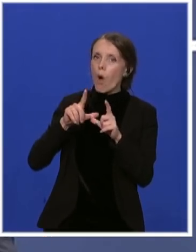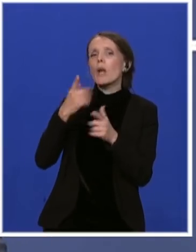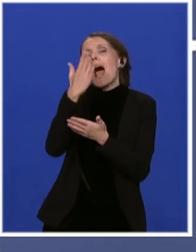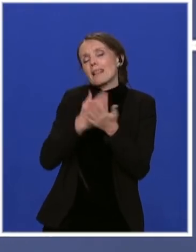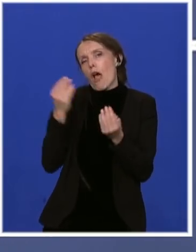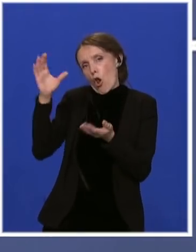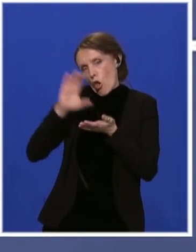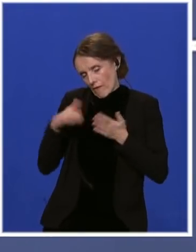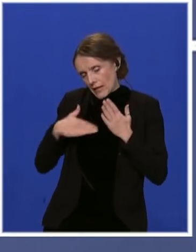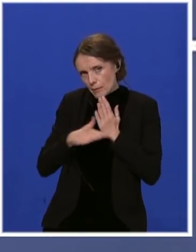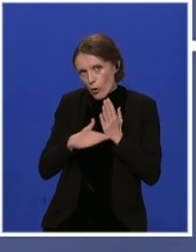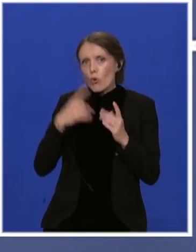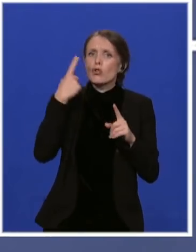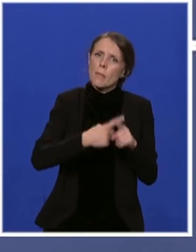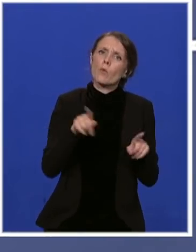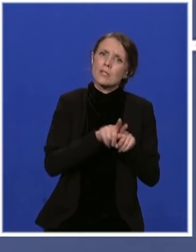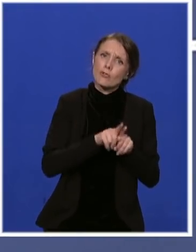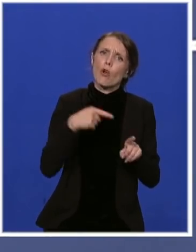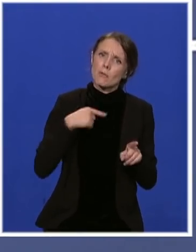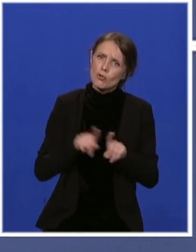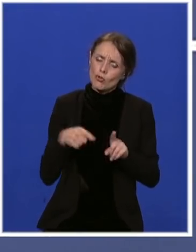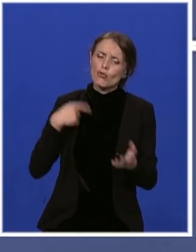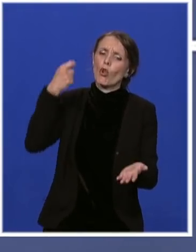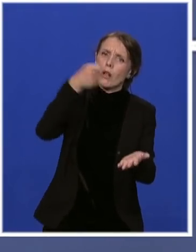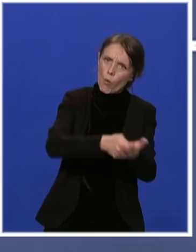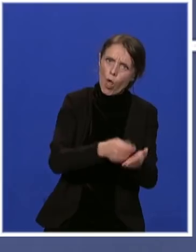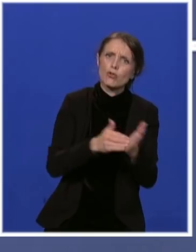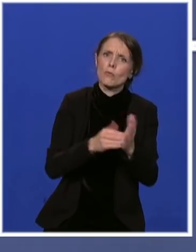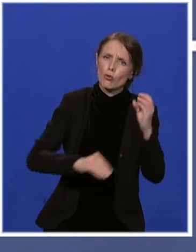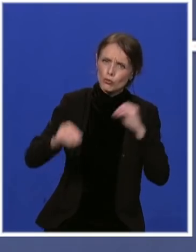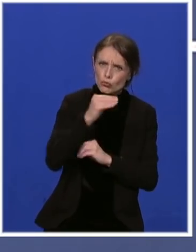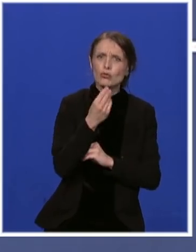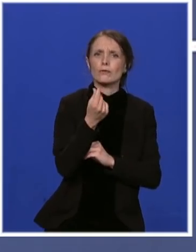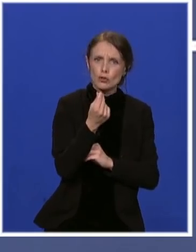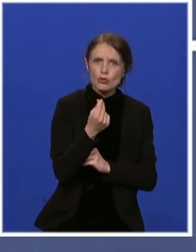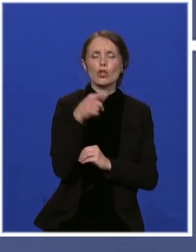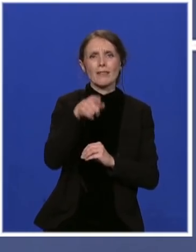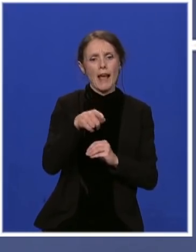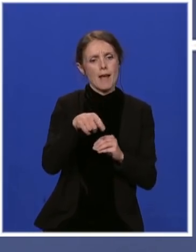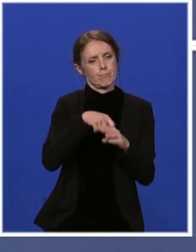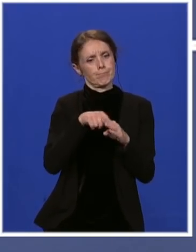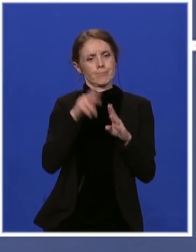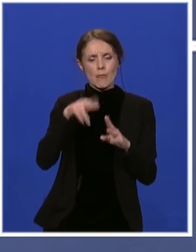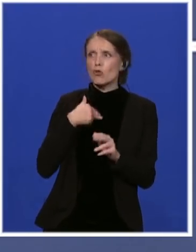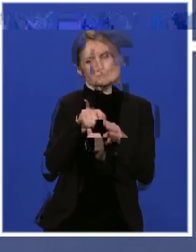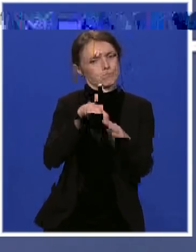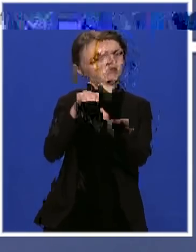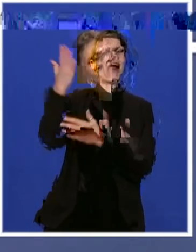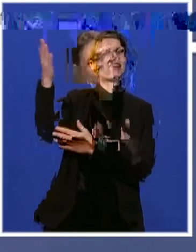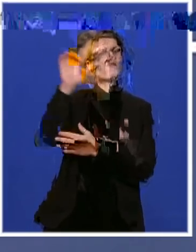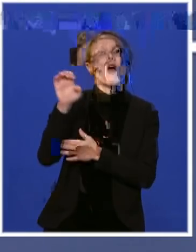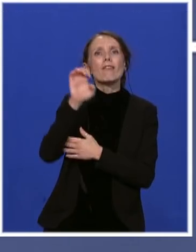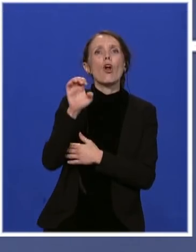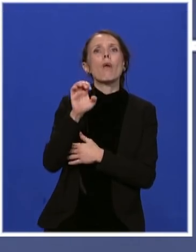ćemo također uložiti još veći iznose novca da bi smo mogli Evropu da pratimo i po pitanju zaštite